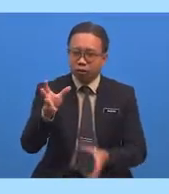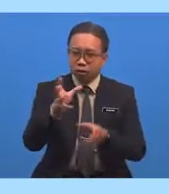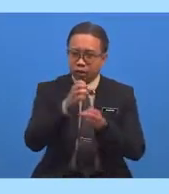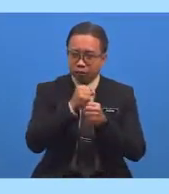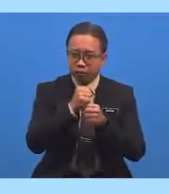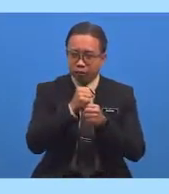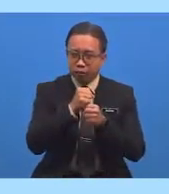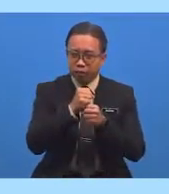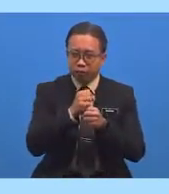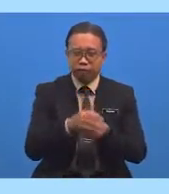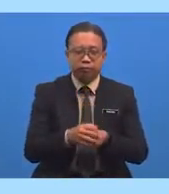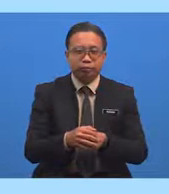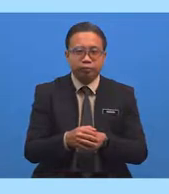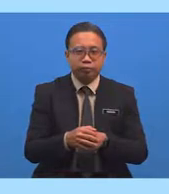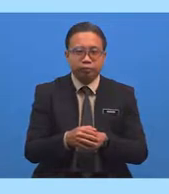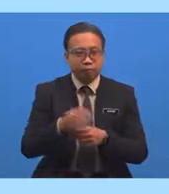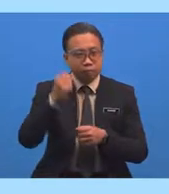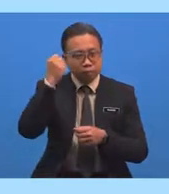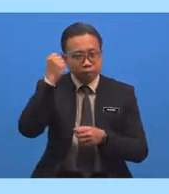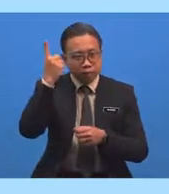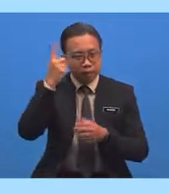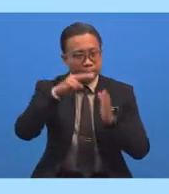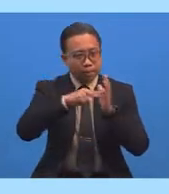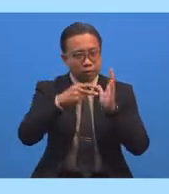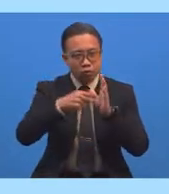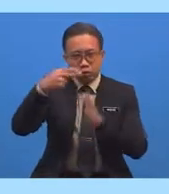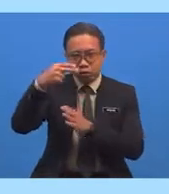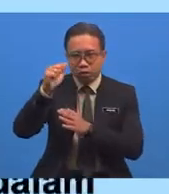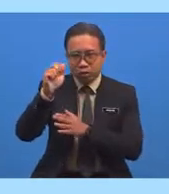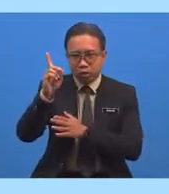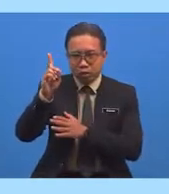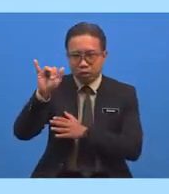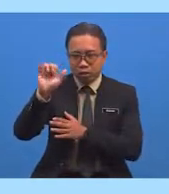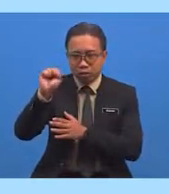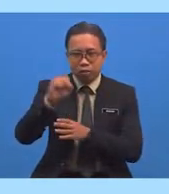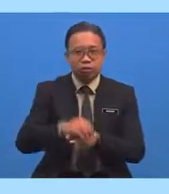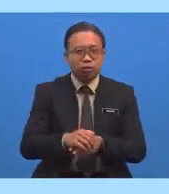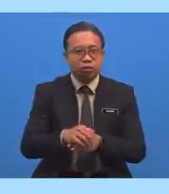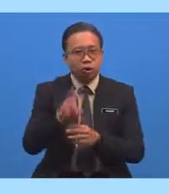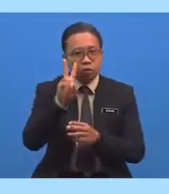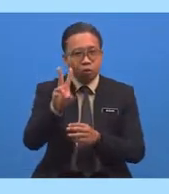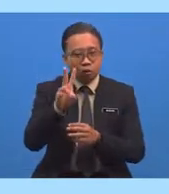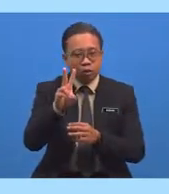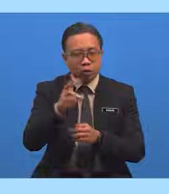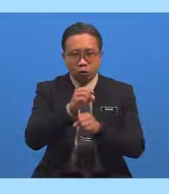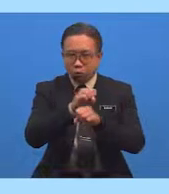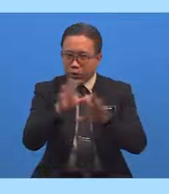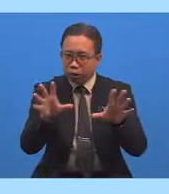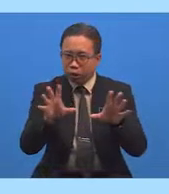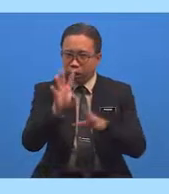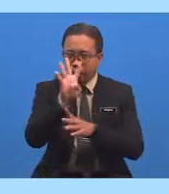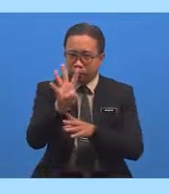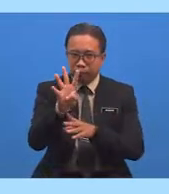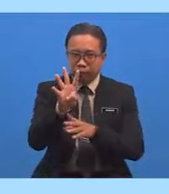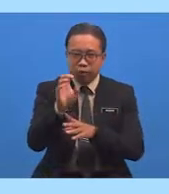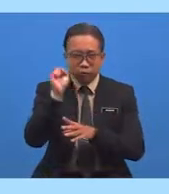Pertama, memahami maksud hadis Kedua, menghuraikan empat